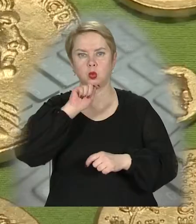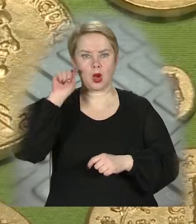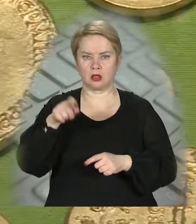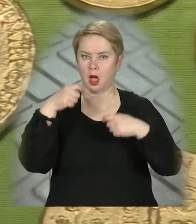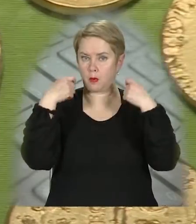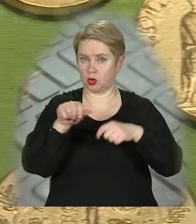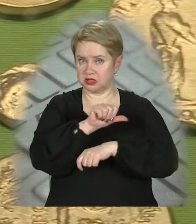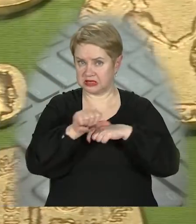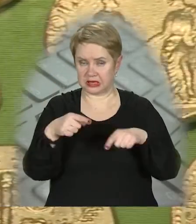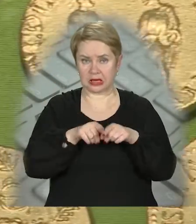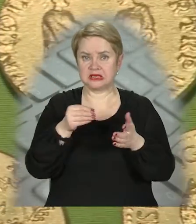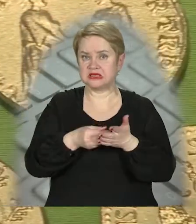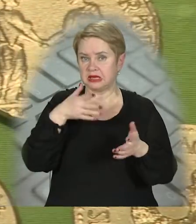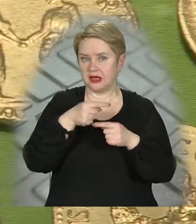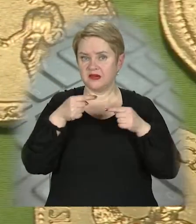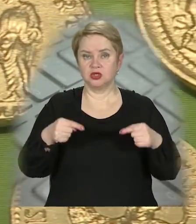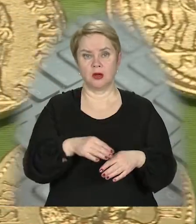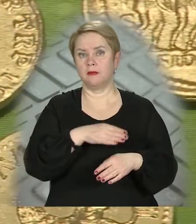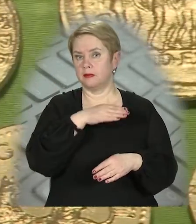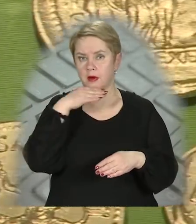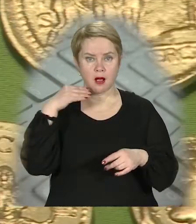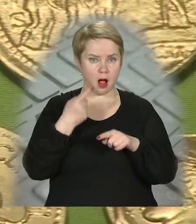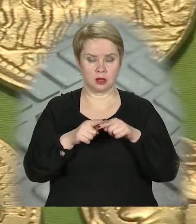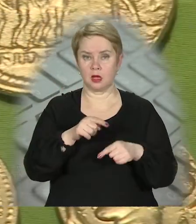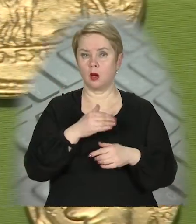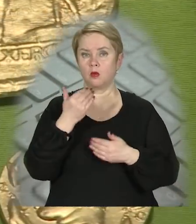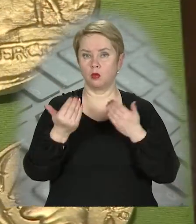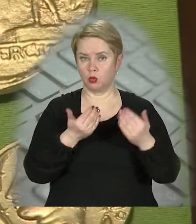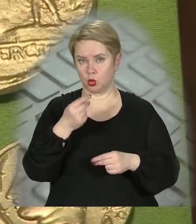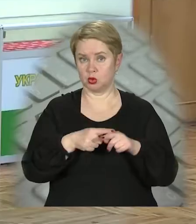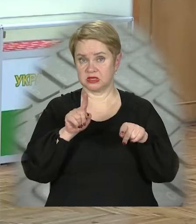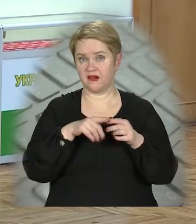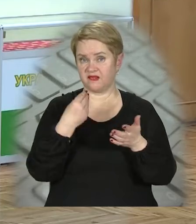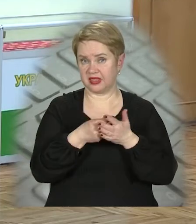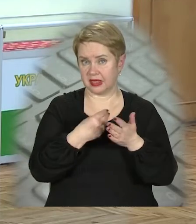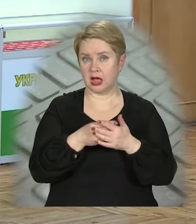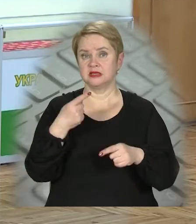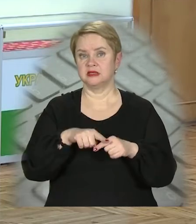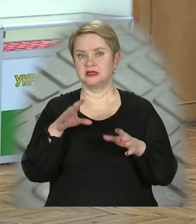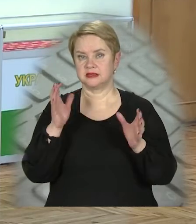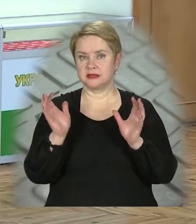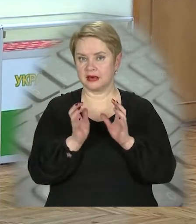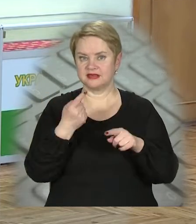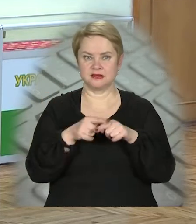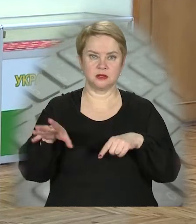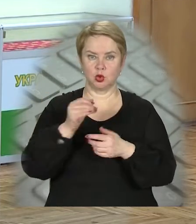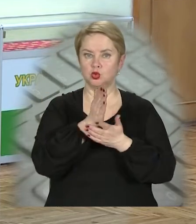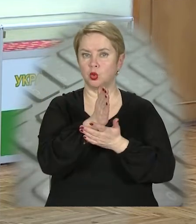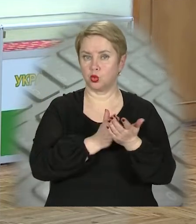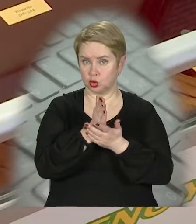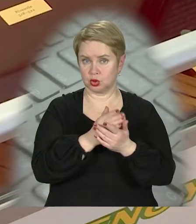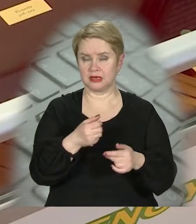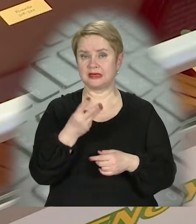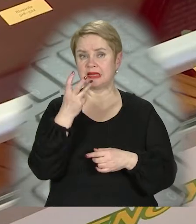продаж. Таких цінних речей чимало. Музей митної справи та фінансів – наче сейф, що зберігає клейноди цілої служби.